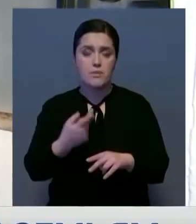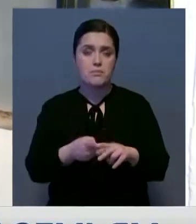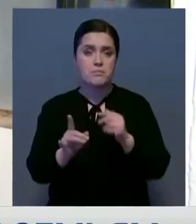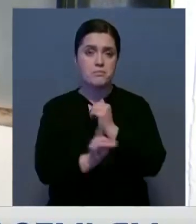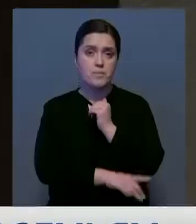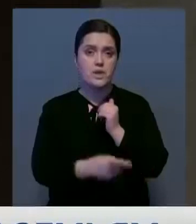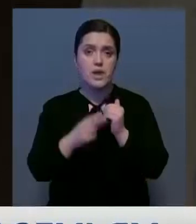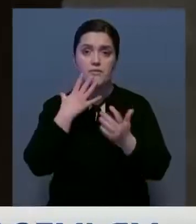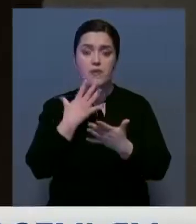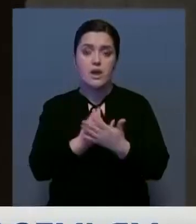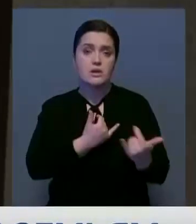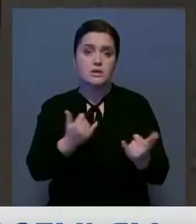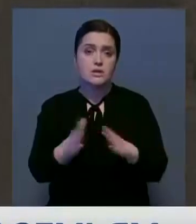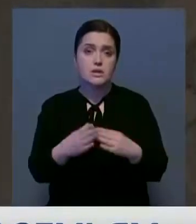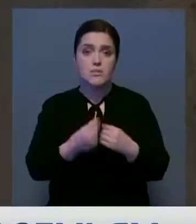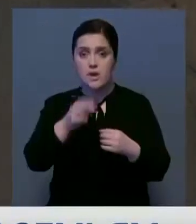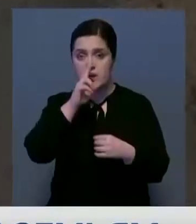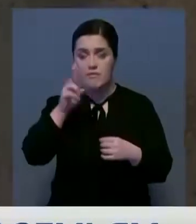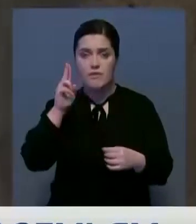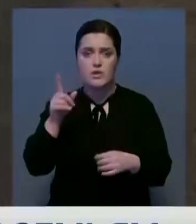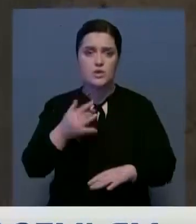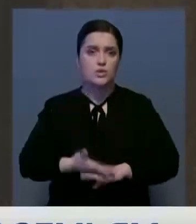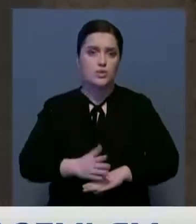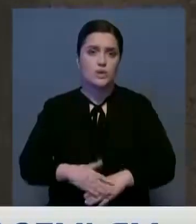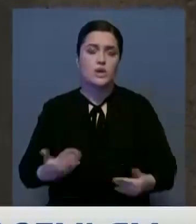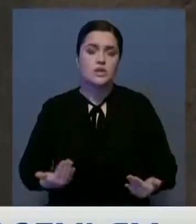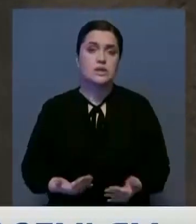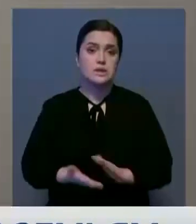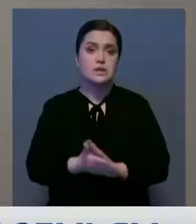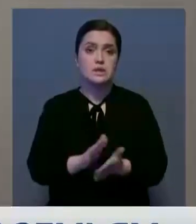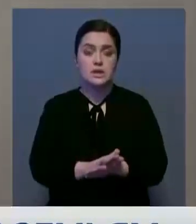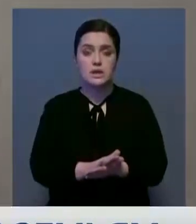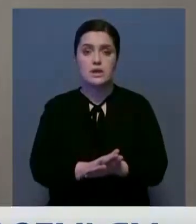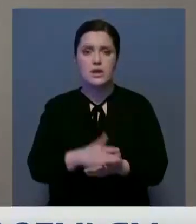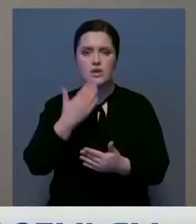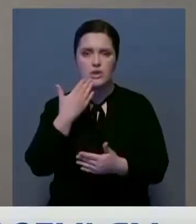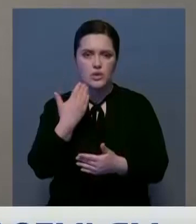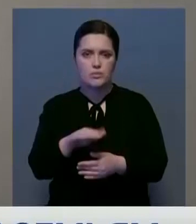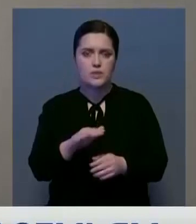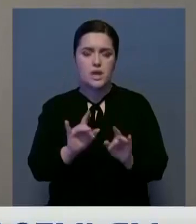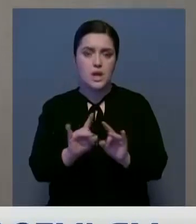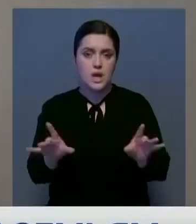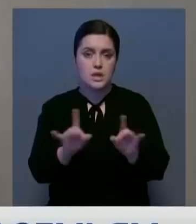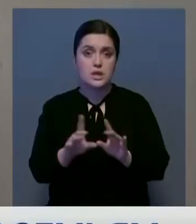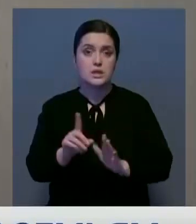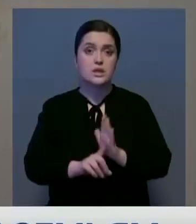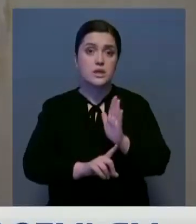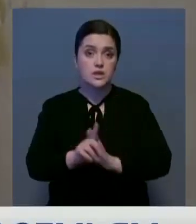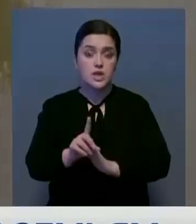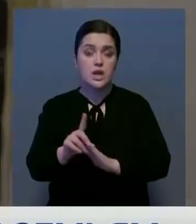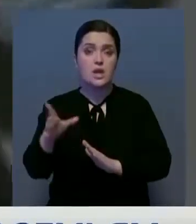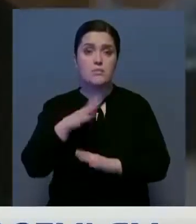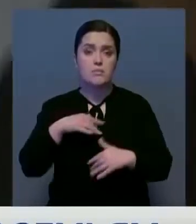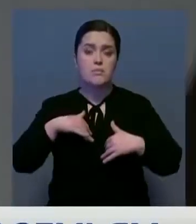Два года назад Шинар оказалась в трудной жизненной ситуации, о которой не любит рассказывать. Сначала многодетная мать приуныла, а потом